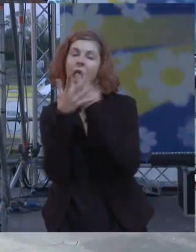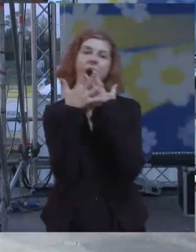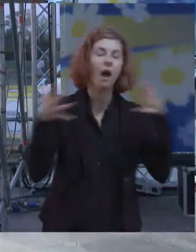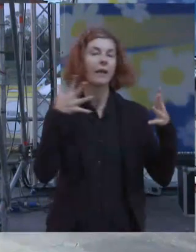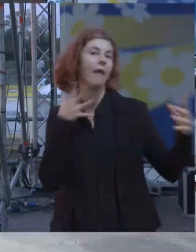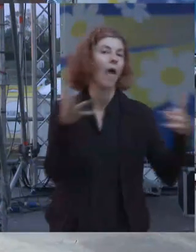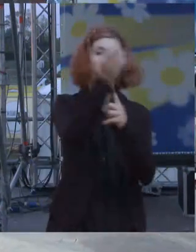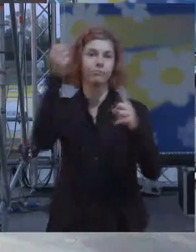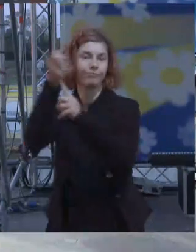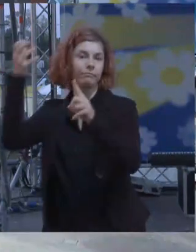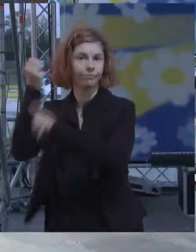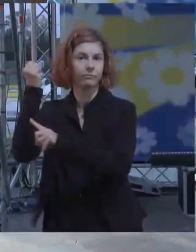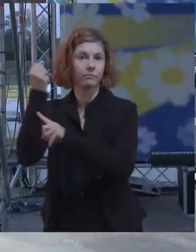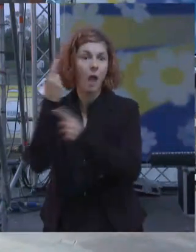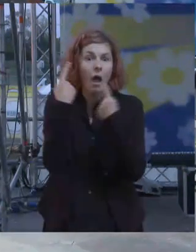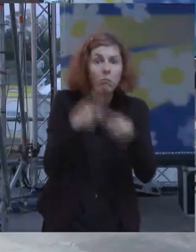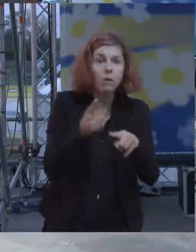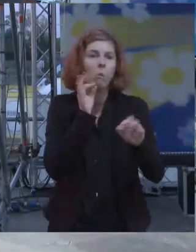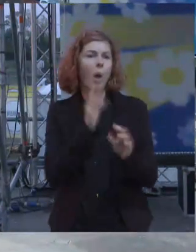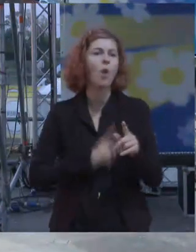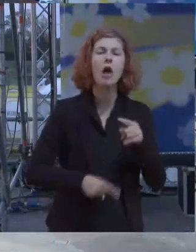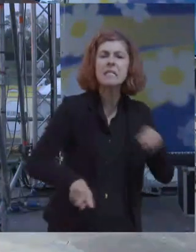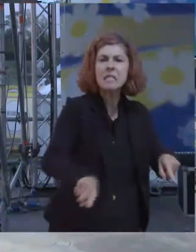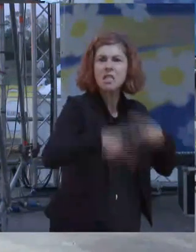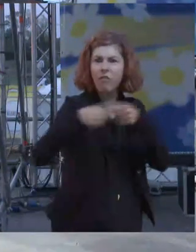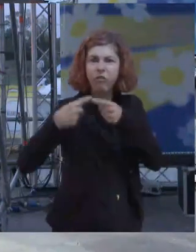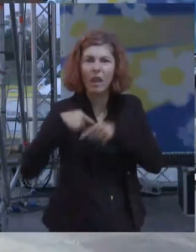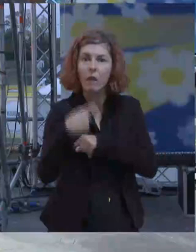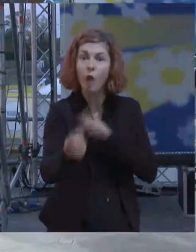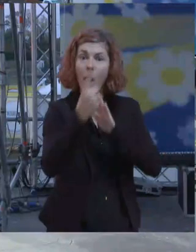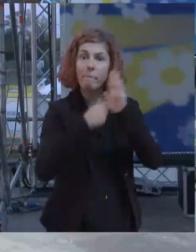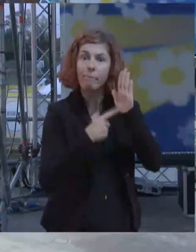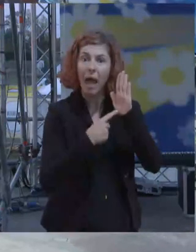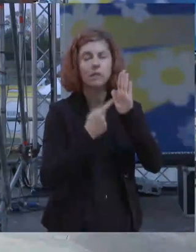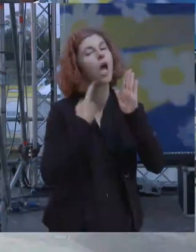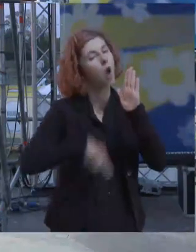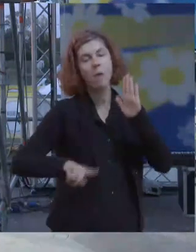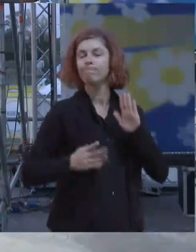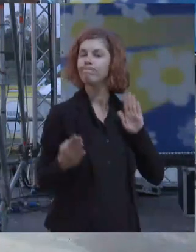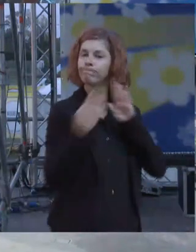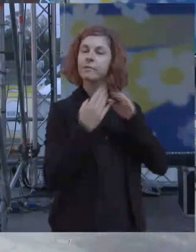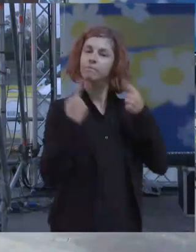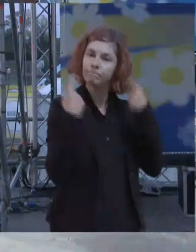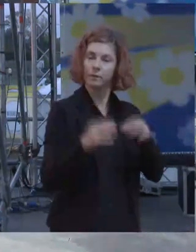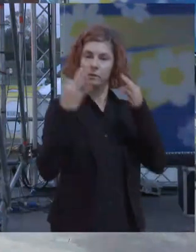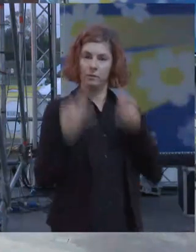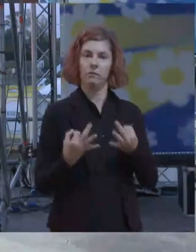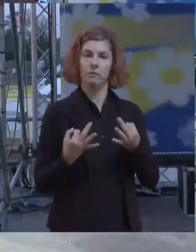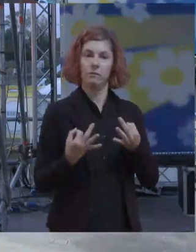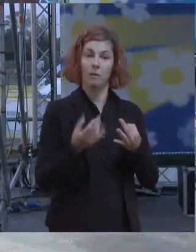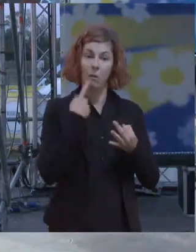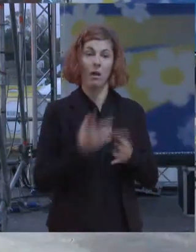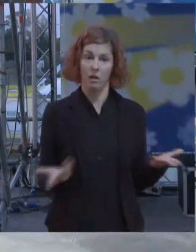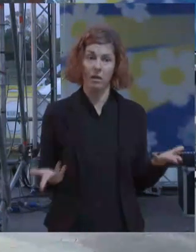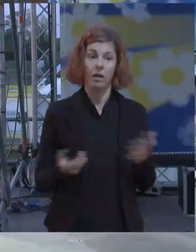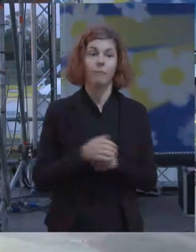ci presentiamo alle prossime sfide e alle sfide dei prossimi mesi una su tutte le regionali della Sicilia poi del Lazio e poi le politiche